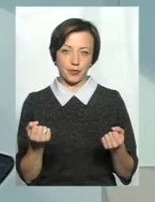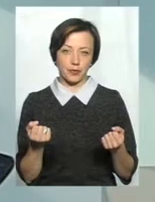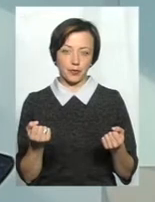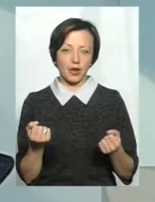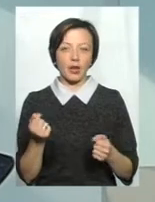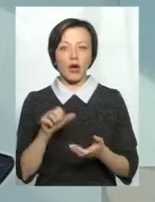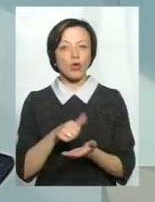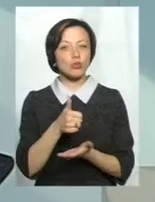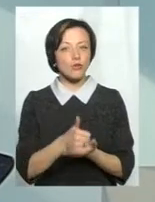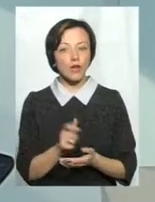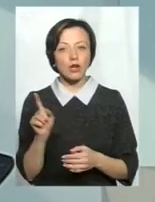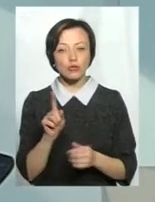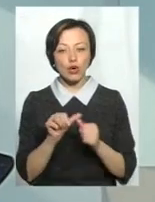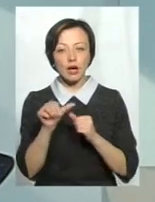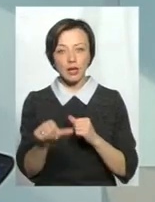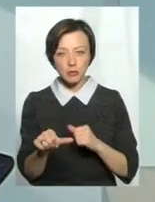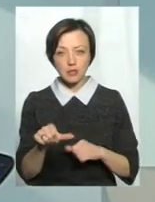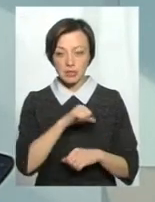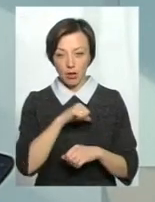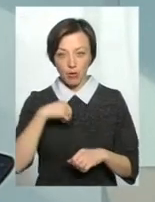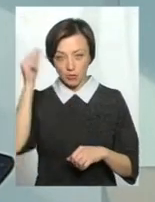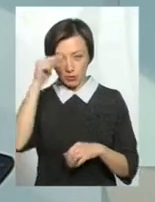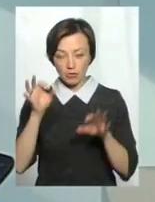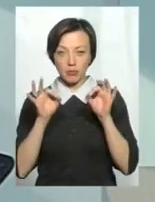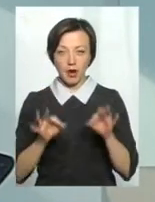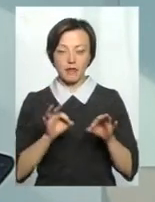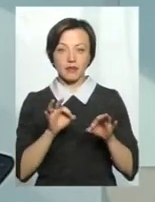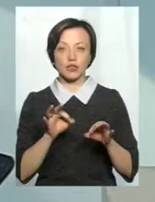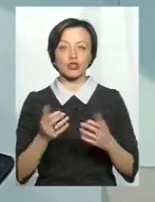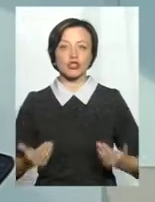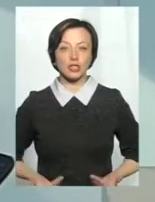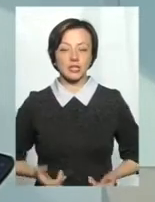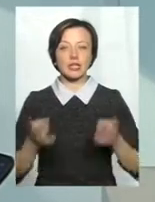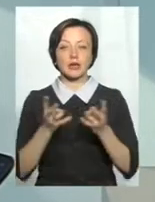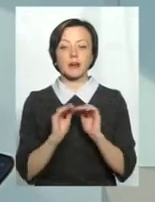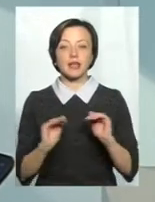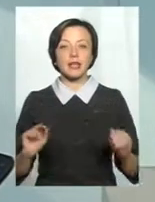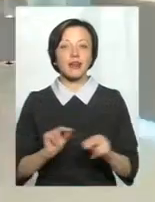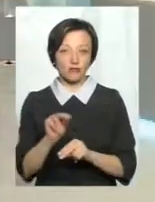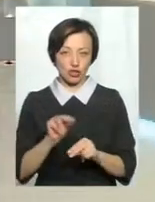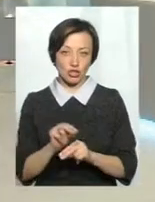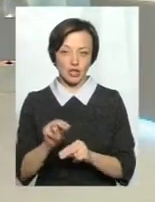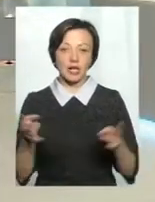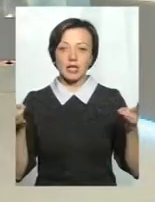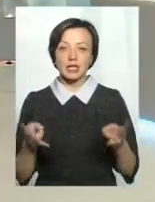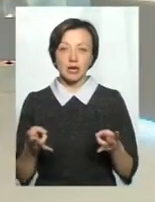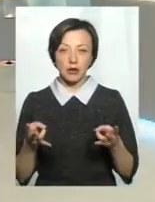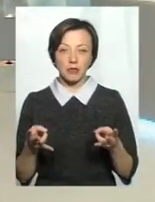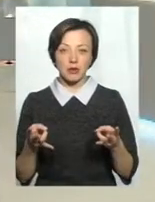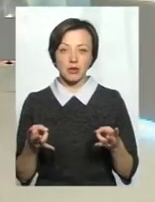саме основне, що крім того, щоб самому навчитися правильно, фізично жити, треба ще дітей цьому вчити. Треба їх